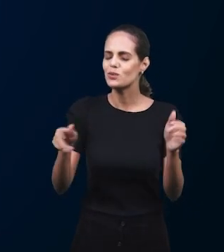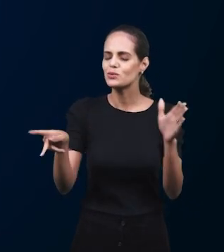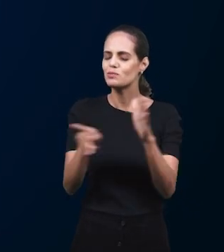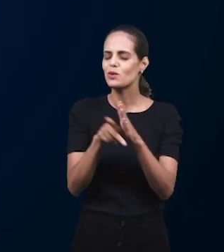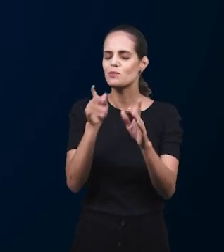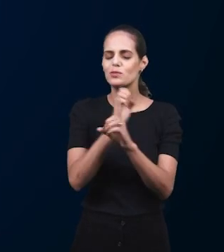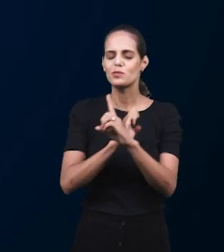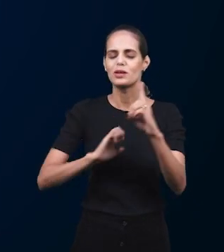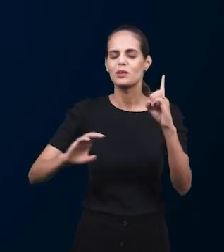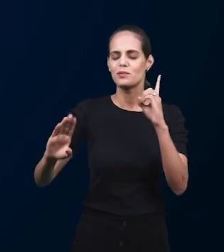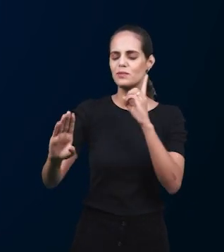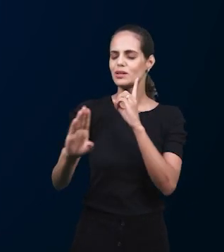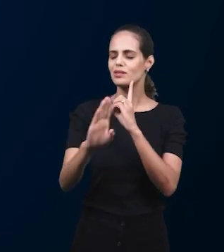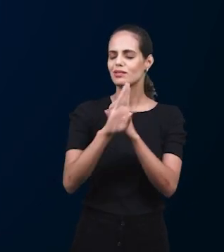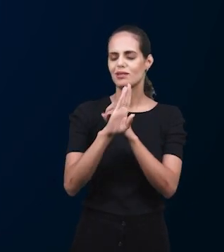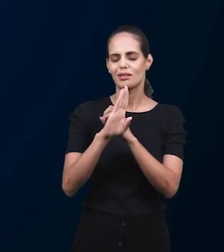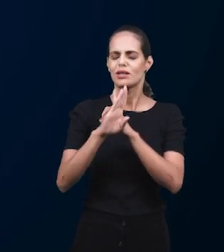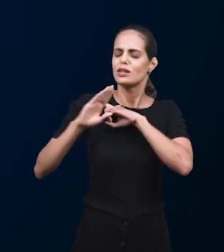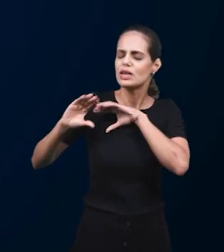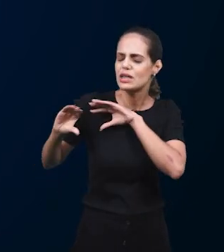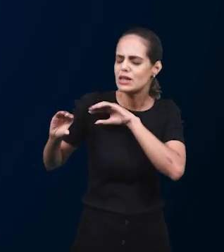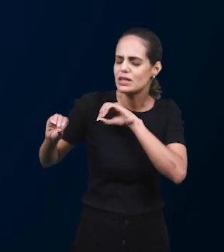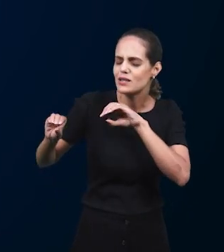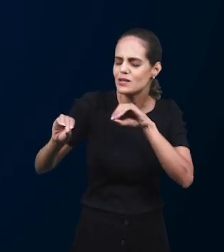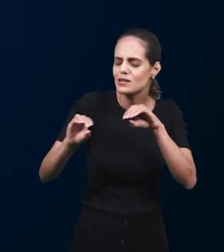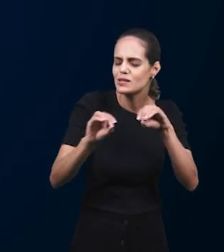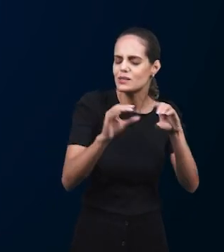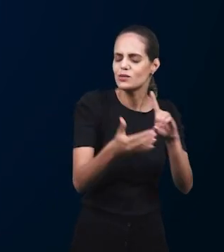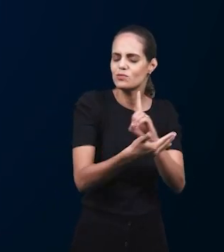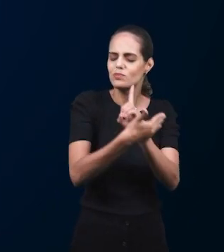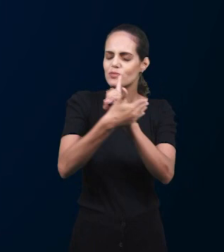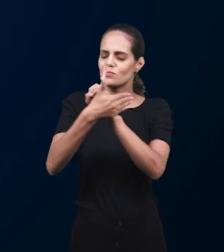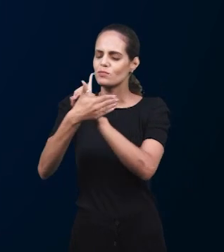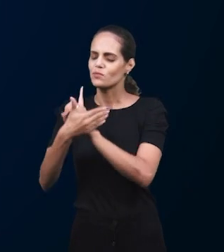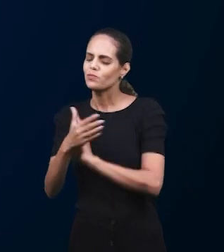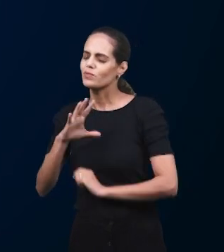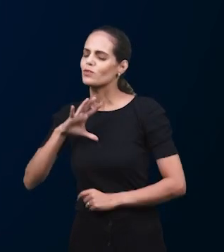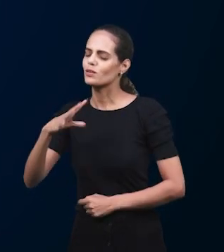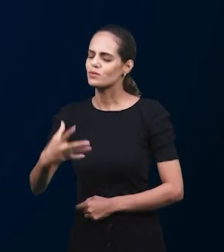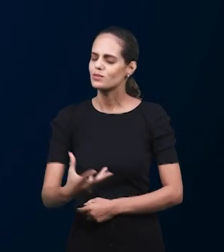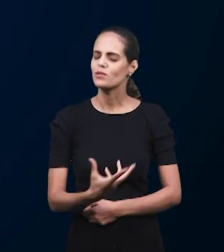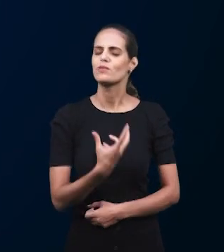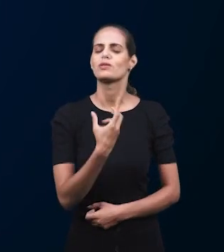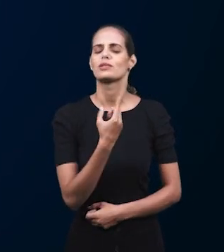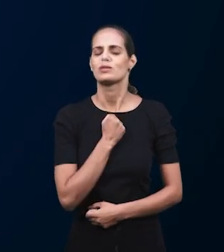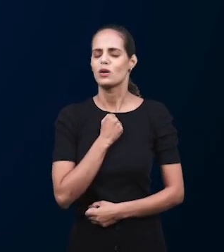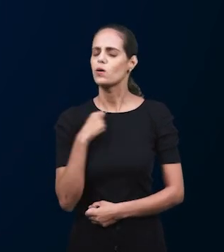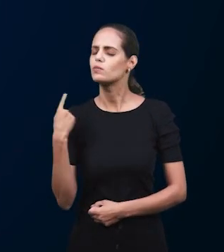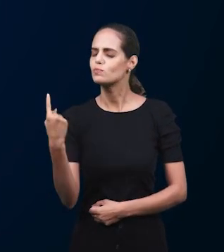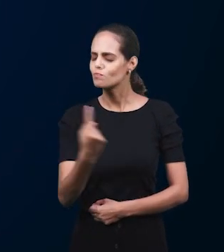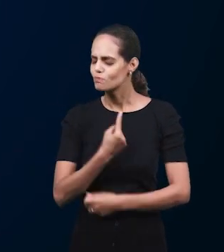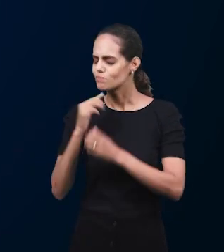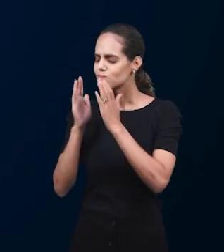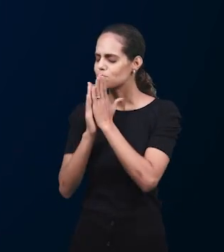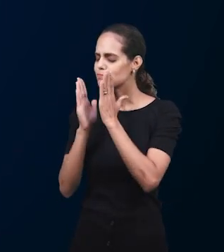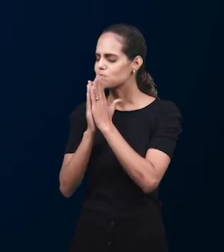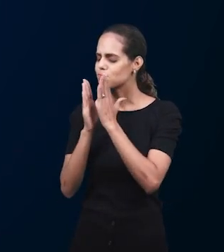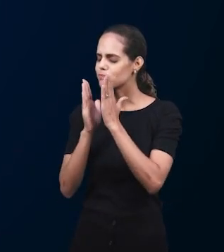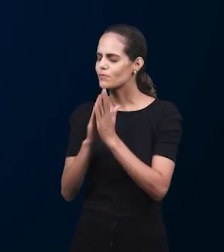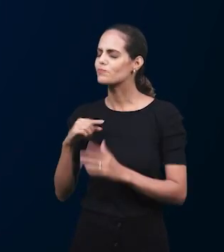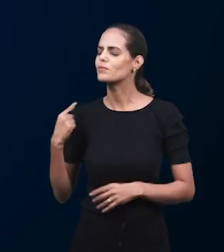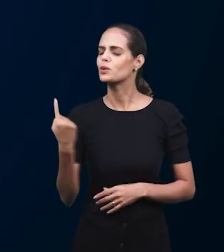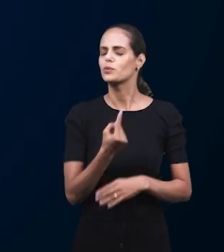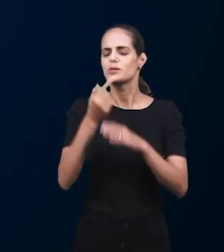школы, эти учения, которые направлены на то, чтобы сохранить наше спасение, чтобы мы могли